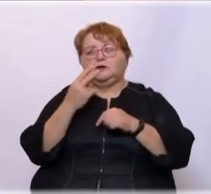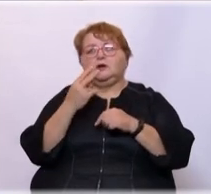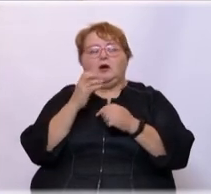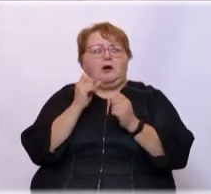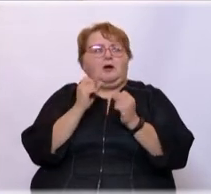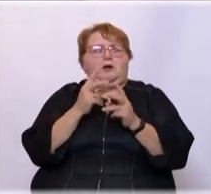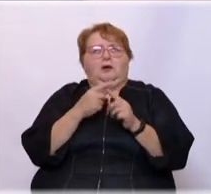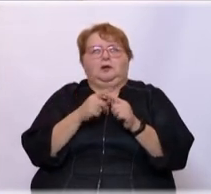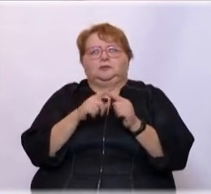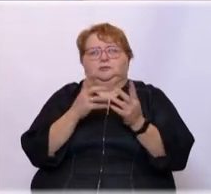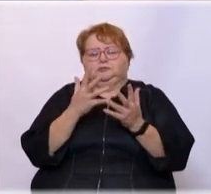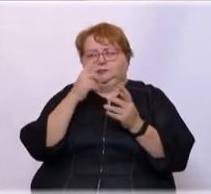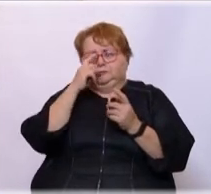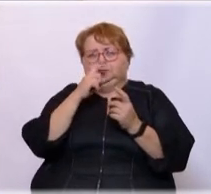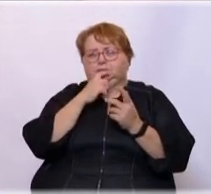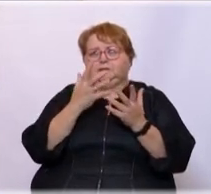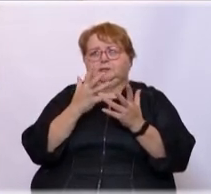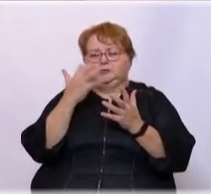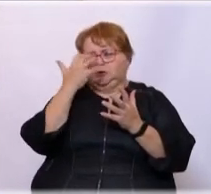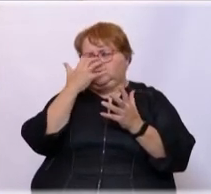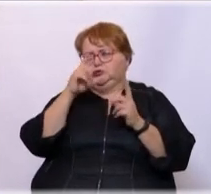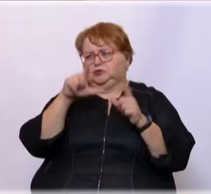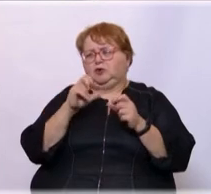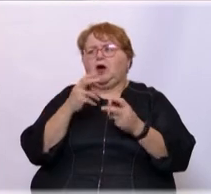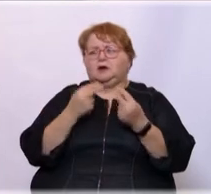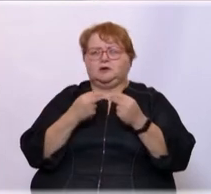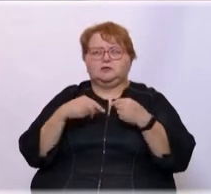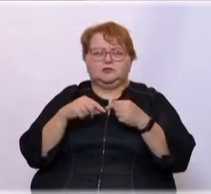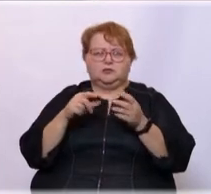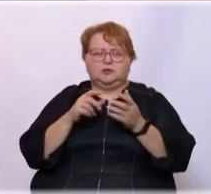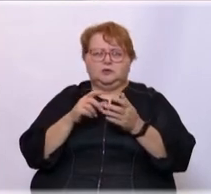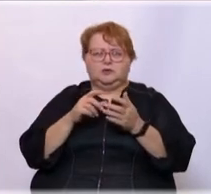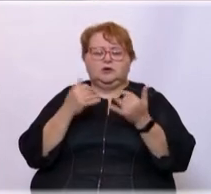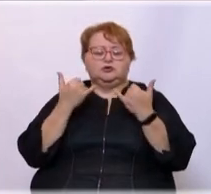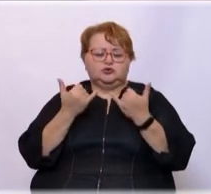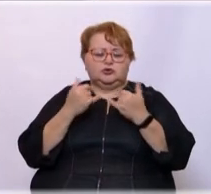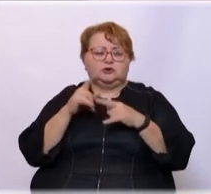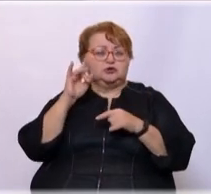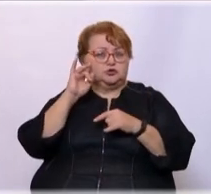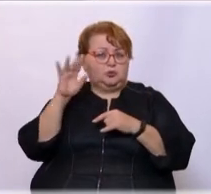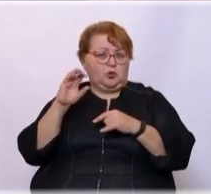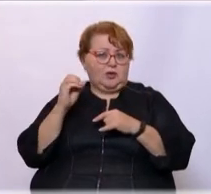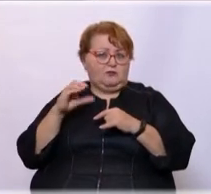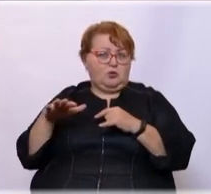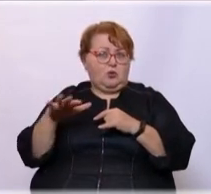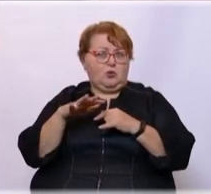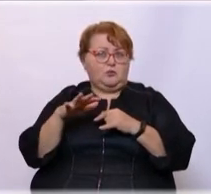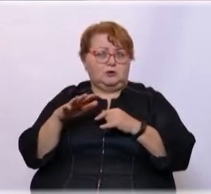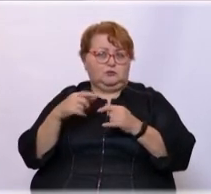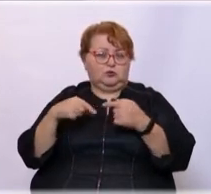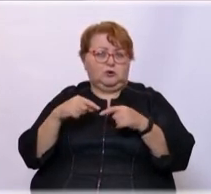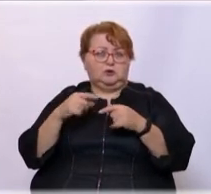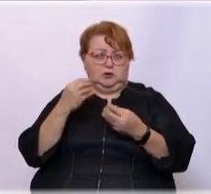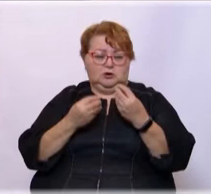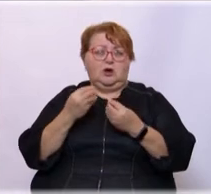А как это происходит на площадке? Незрячий человек, как он играет в футбол? Сейчас они чемпионы Европы, наши футболисты,